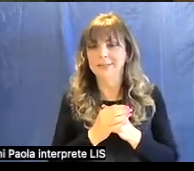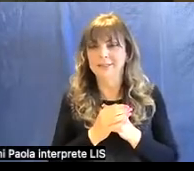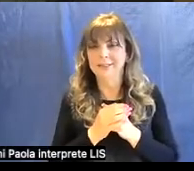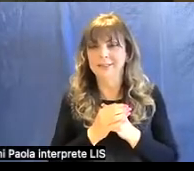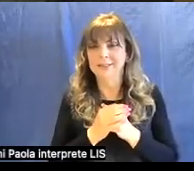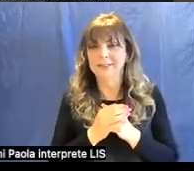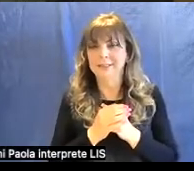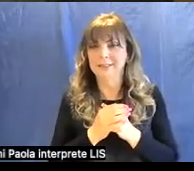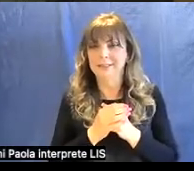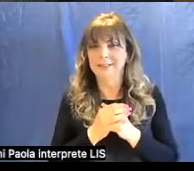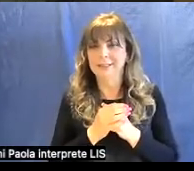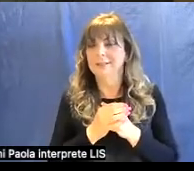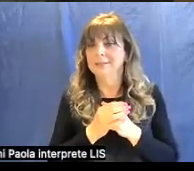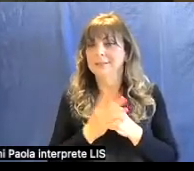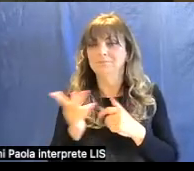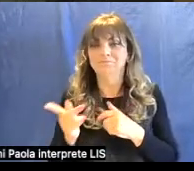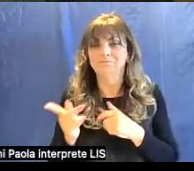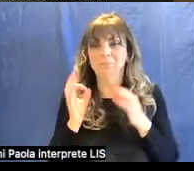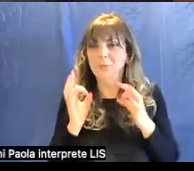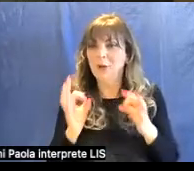affascinato